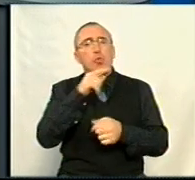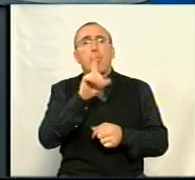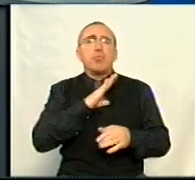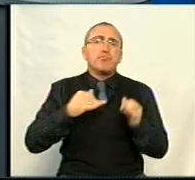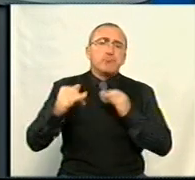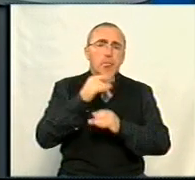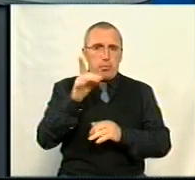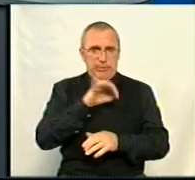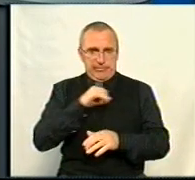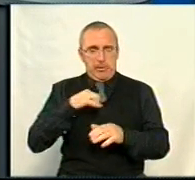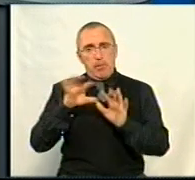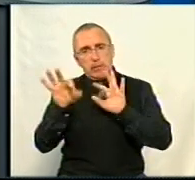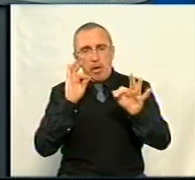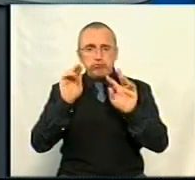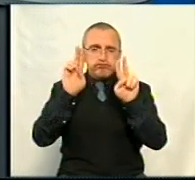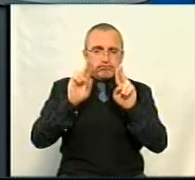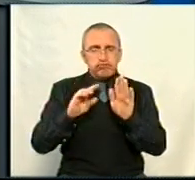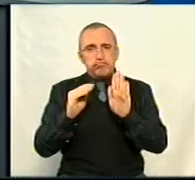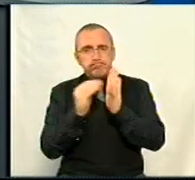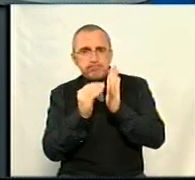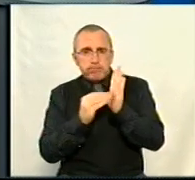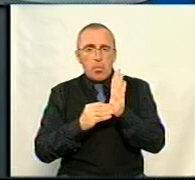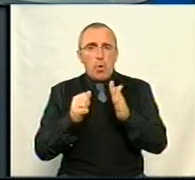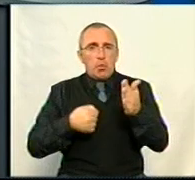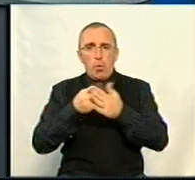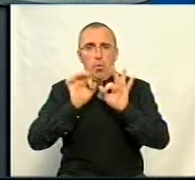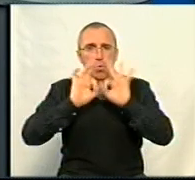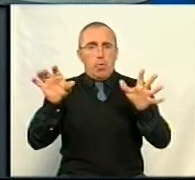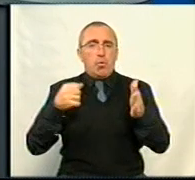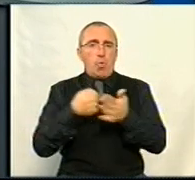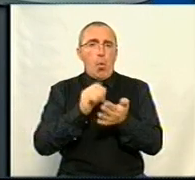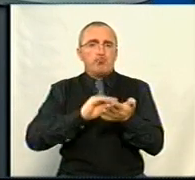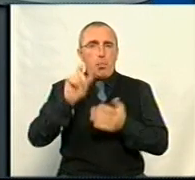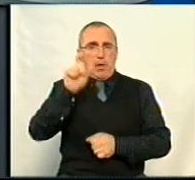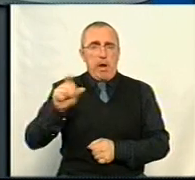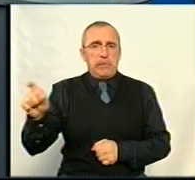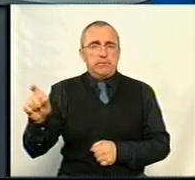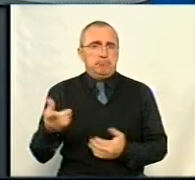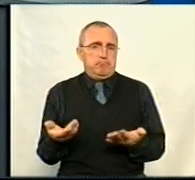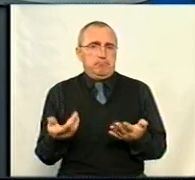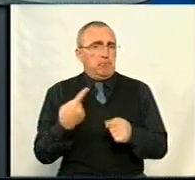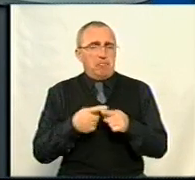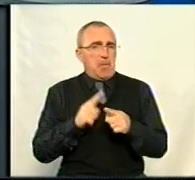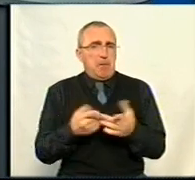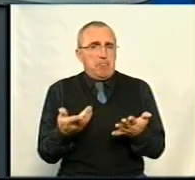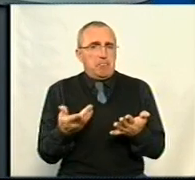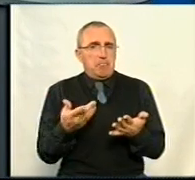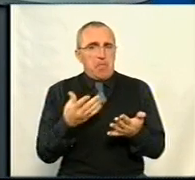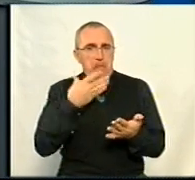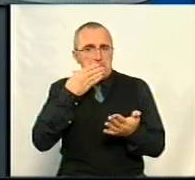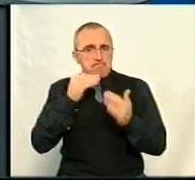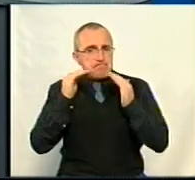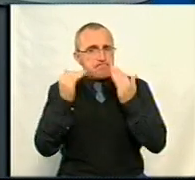шлося. Ви будете обирати тези, які ви хочете донести до журналістів. Ну і така, знаєте, цензура трошки